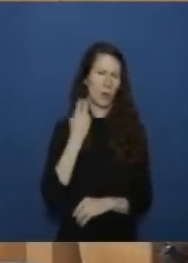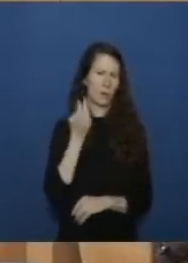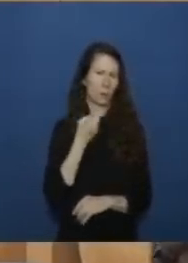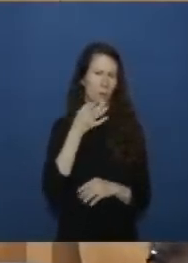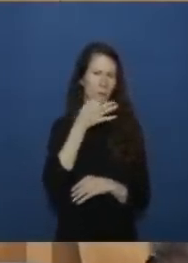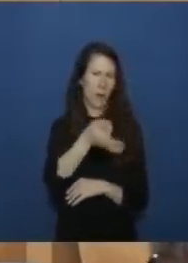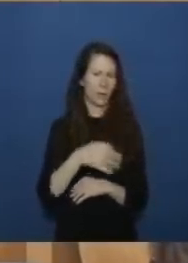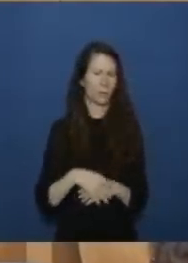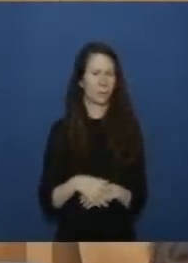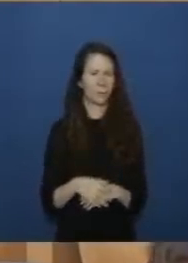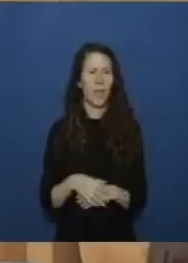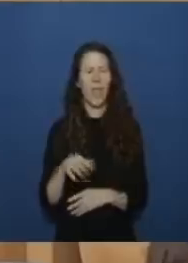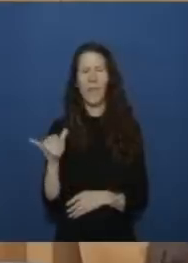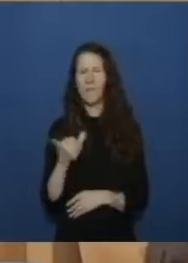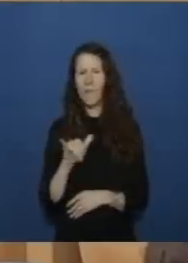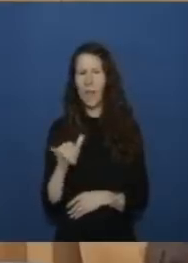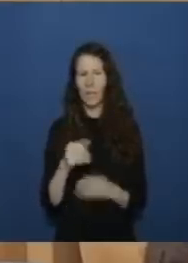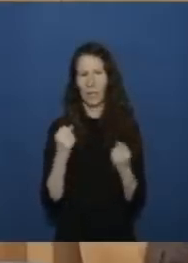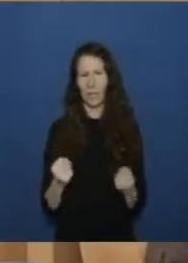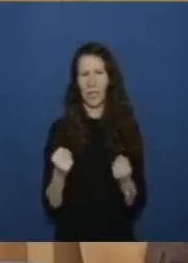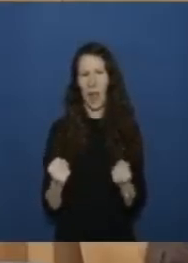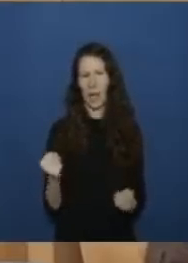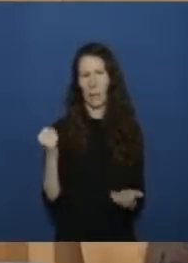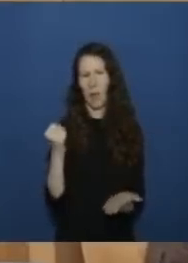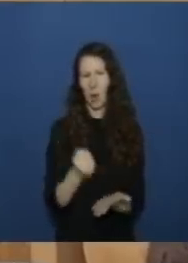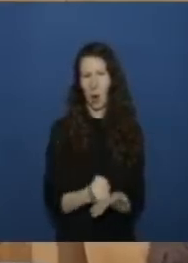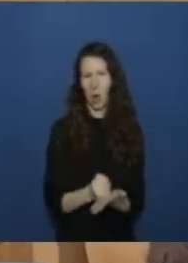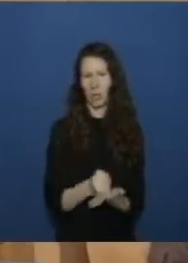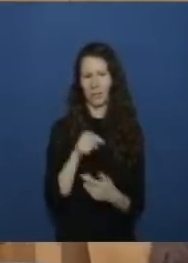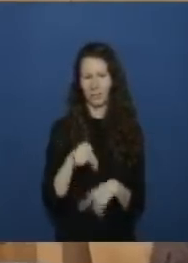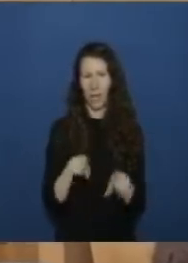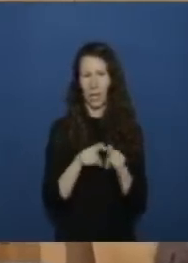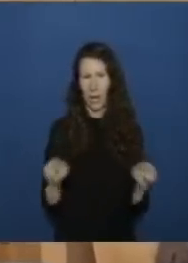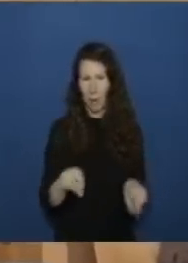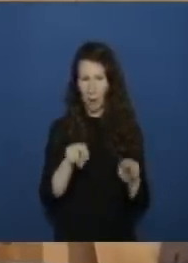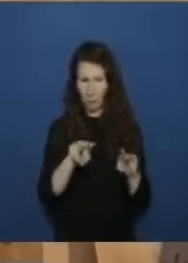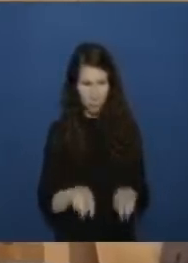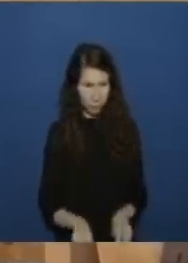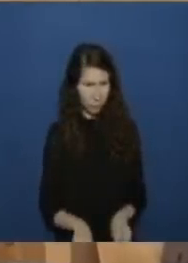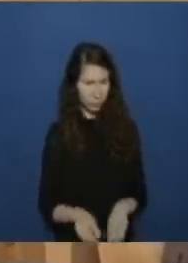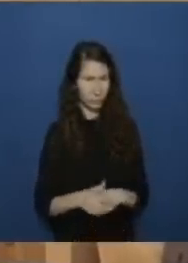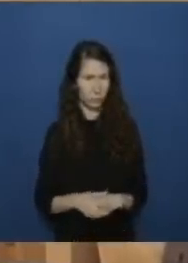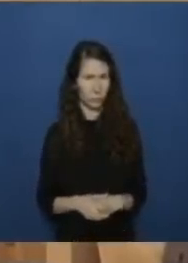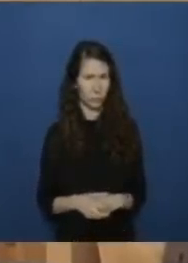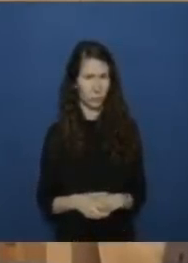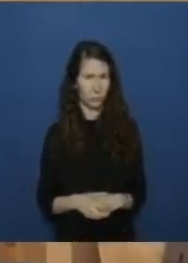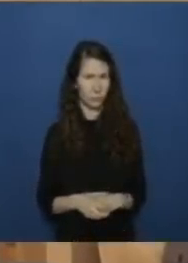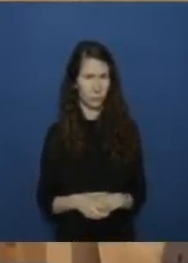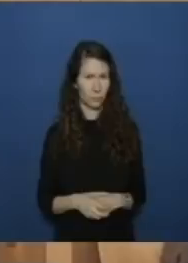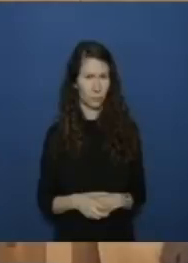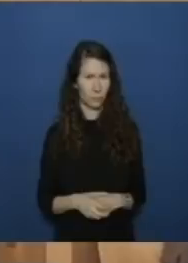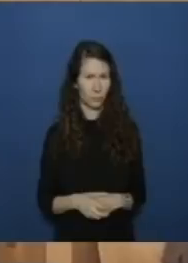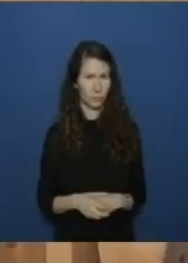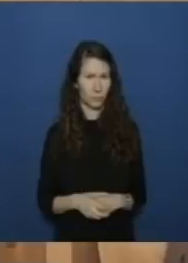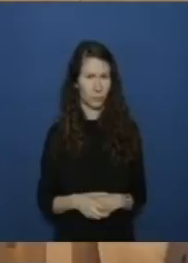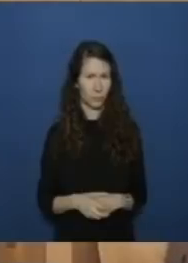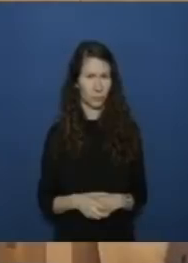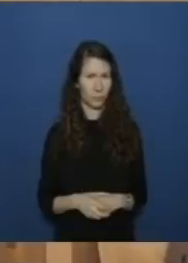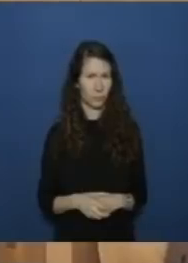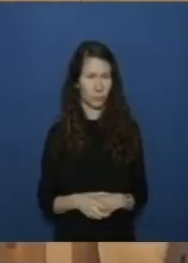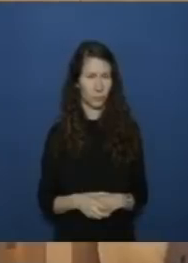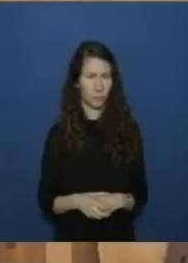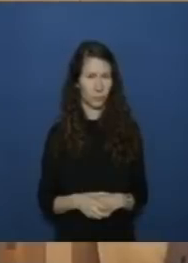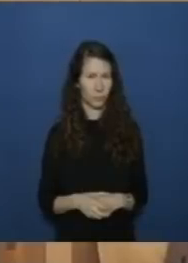welche sicherheitsbehörden sich mit dem sachverhalt befassen ob der verdacht